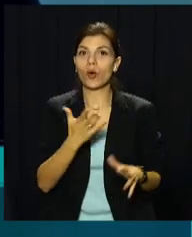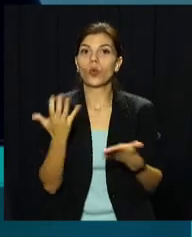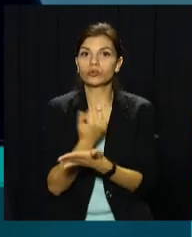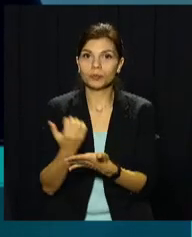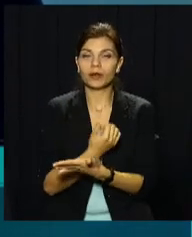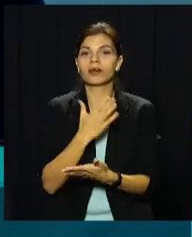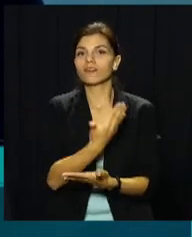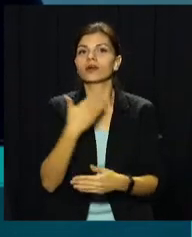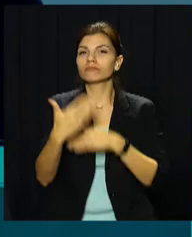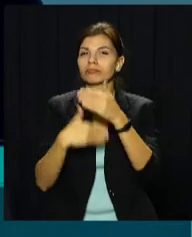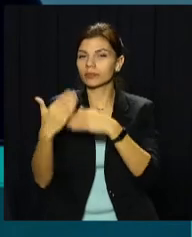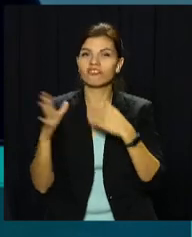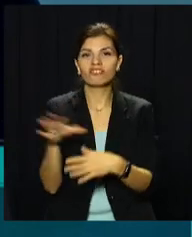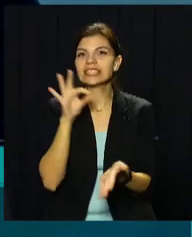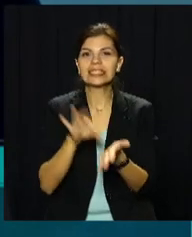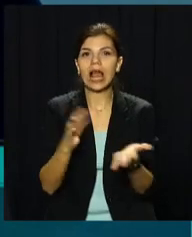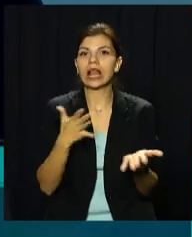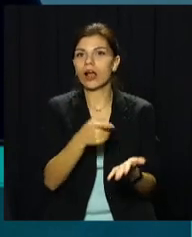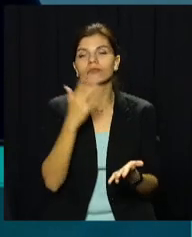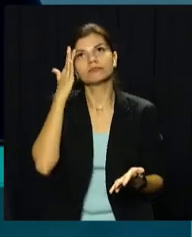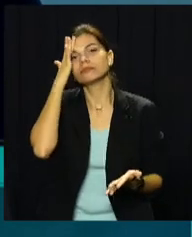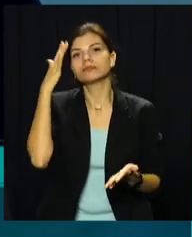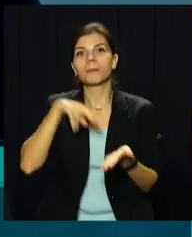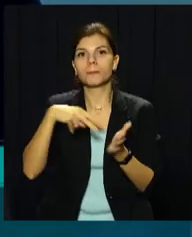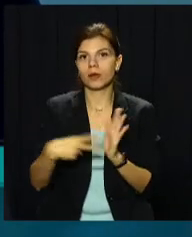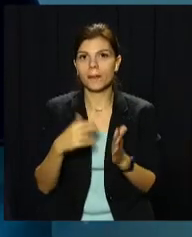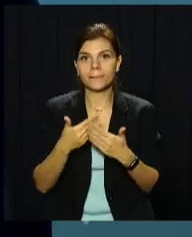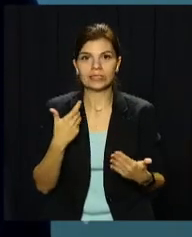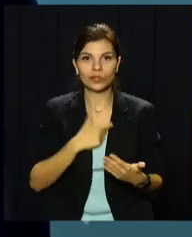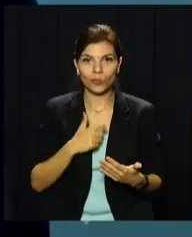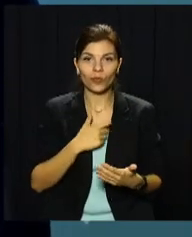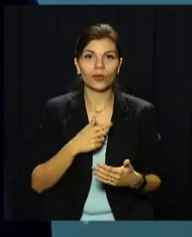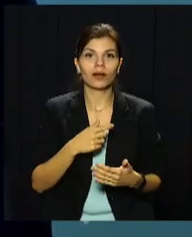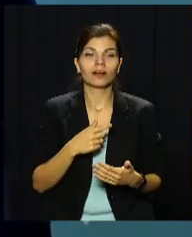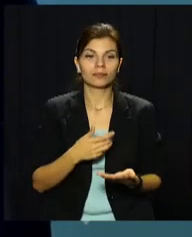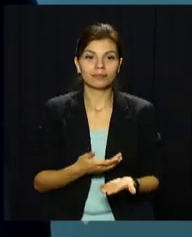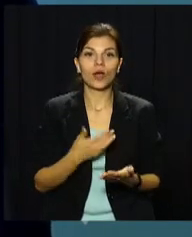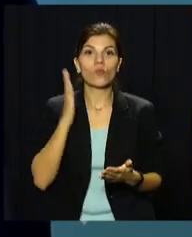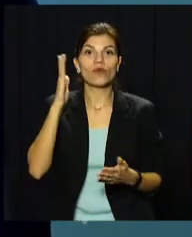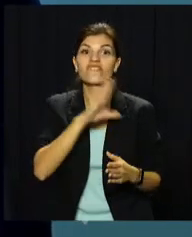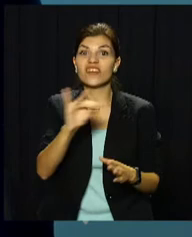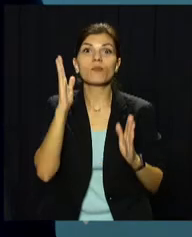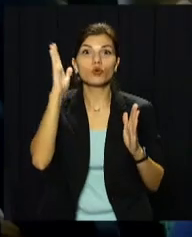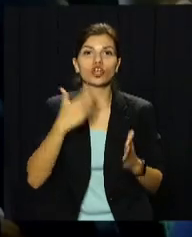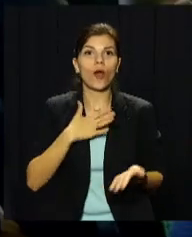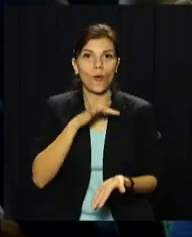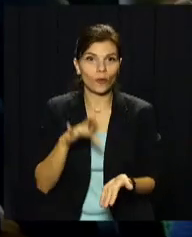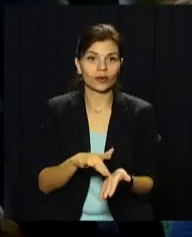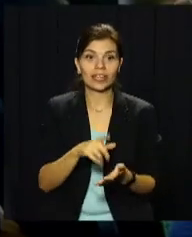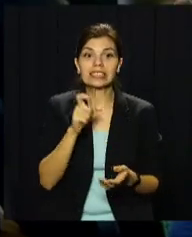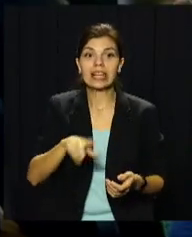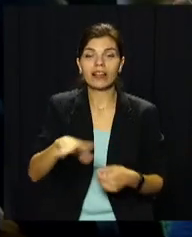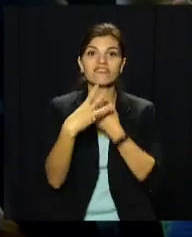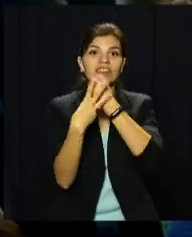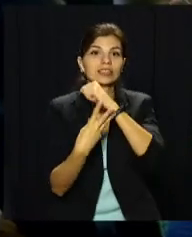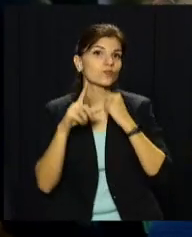желаю вам достиження всіх цілів, які ви ставите чи будете ставити перед собою. Ви будущее нашого міста, будущее нашої країни. У залі 18